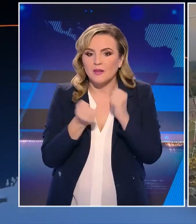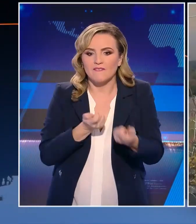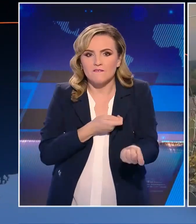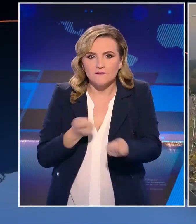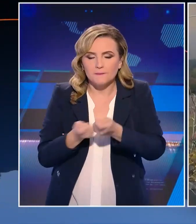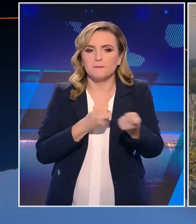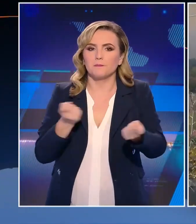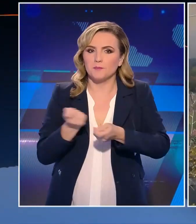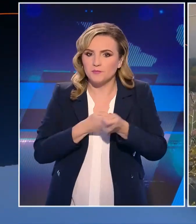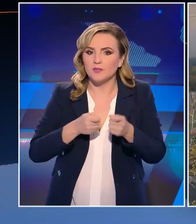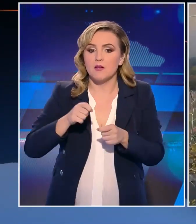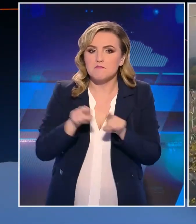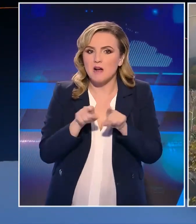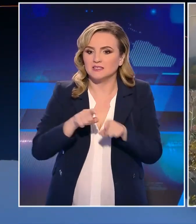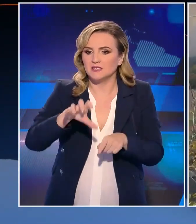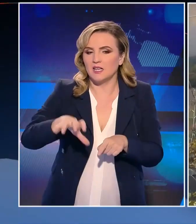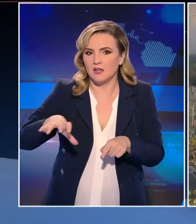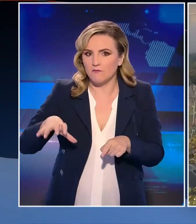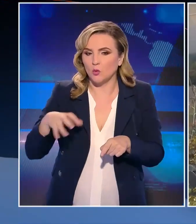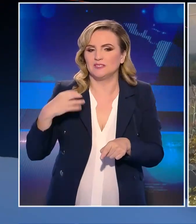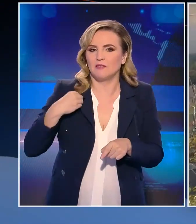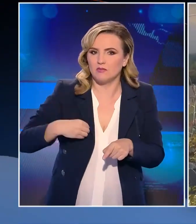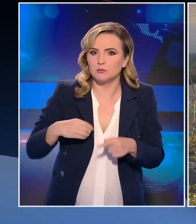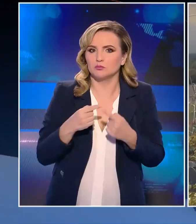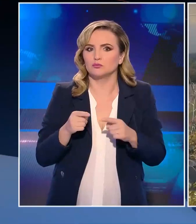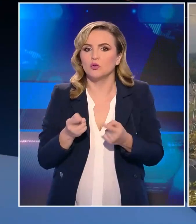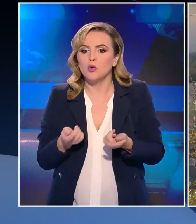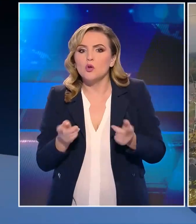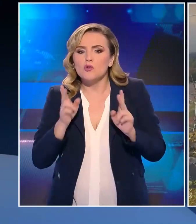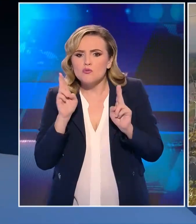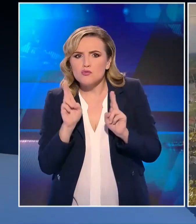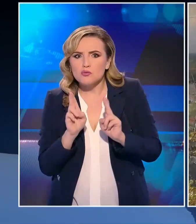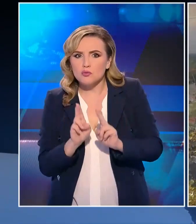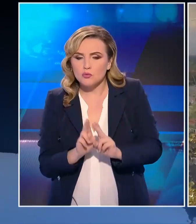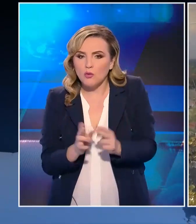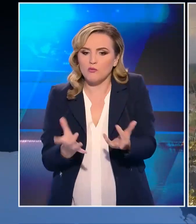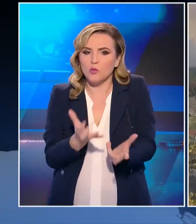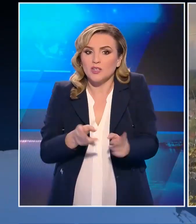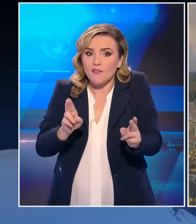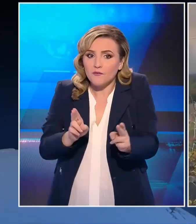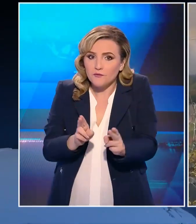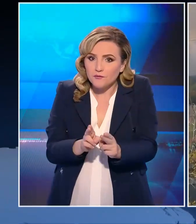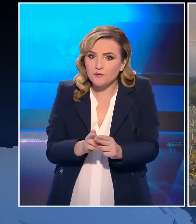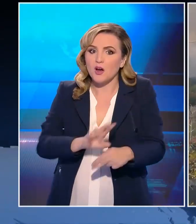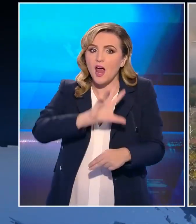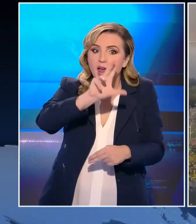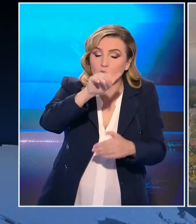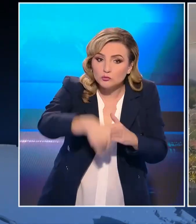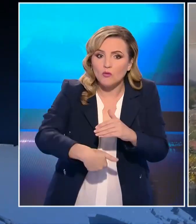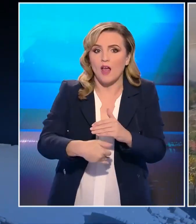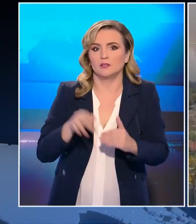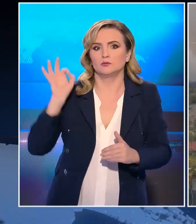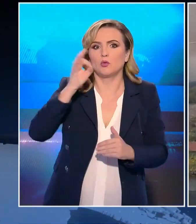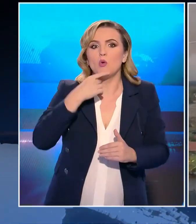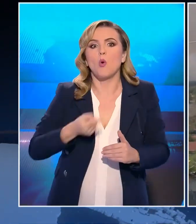πυροσβέστες με τις τοπικές αρχές είναι να μπορέσουν να κατευνάσουν όλη αυτή την κατάσταση μέχρι τα μεσάνυχτα.